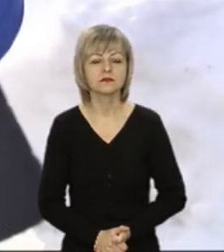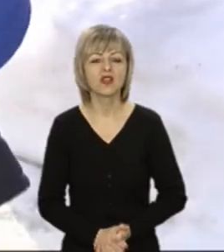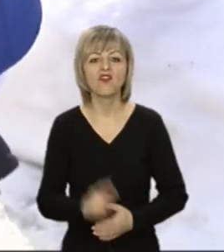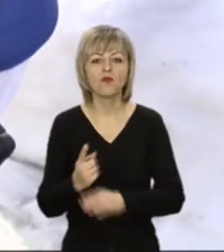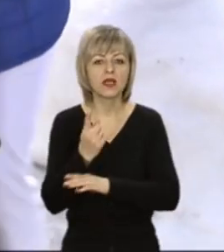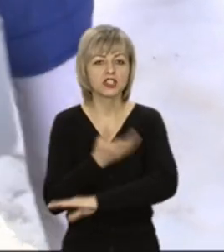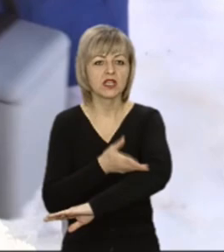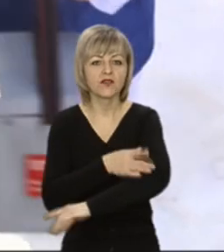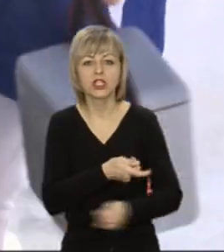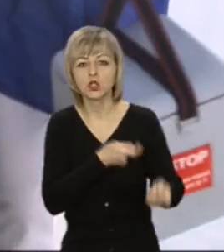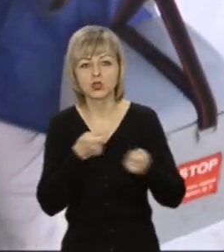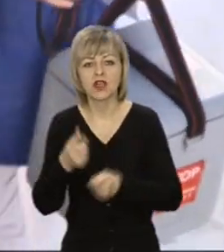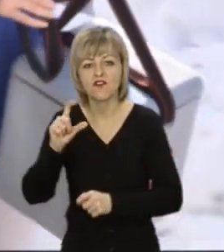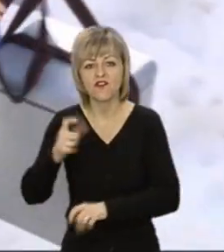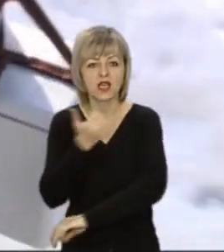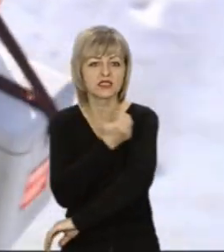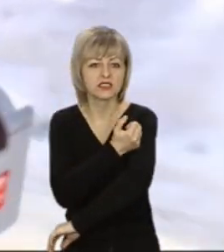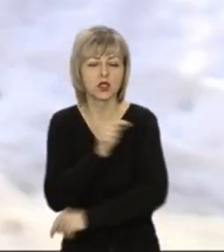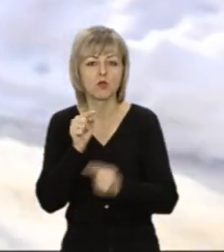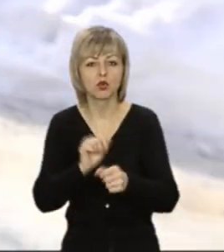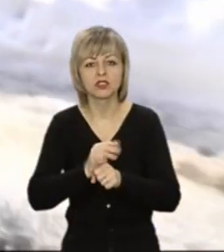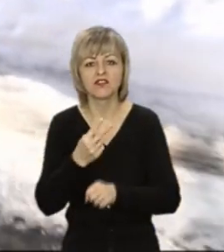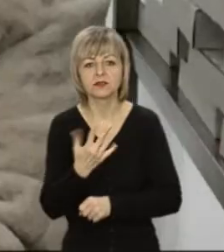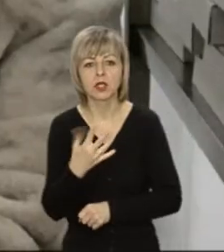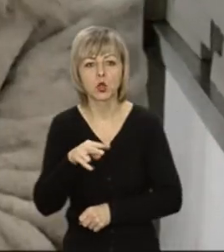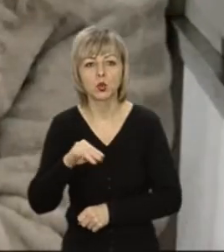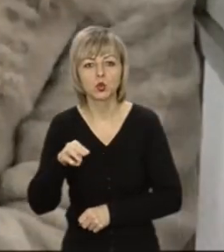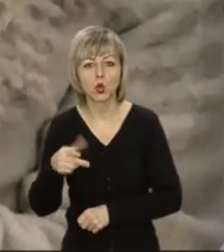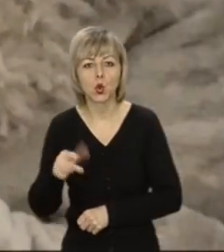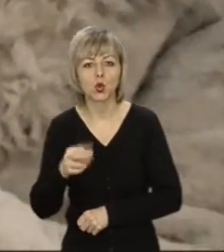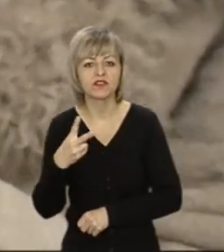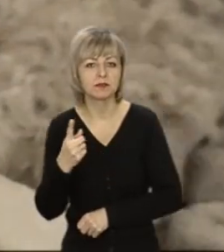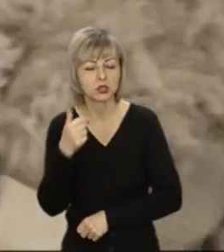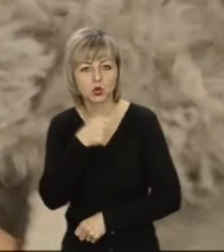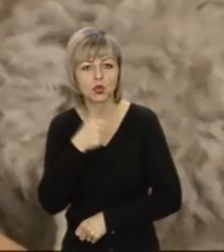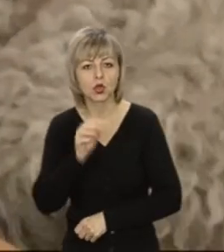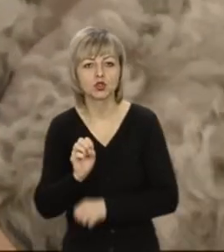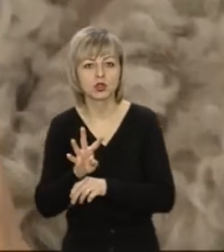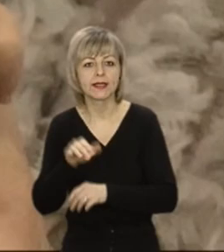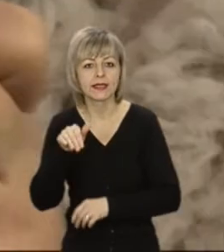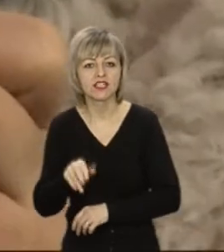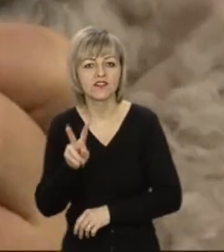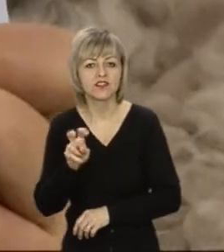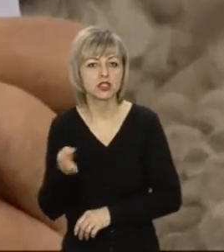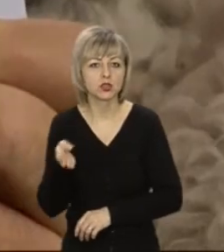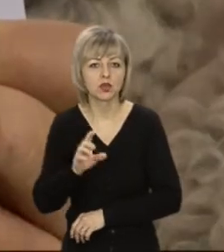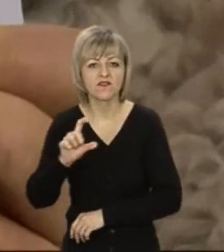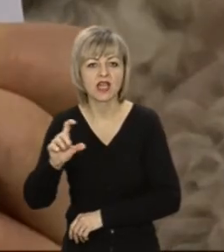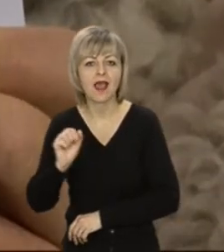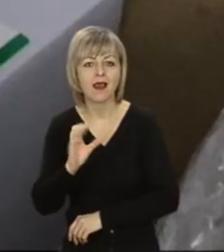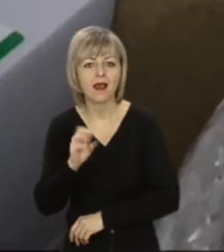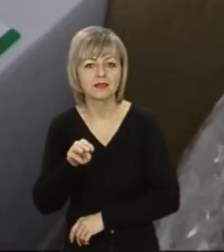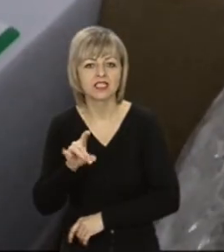Вперше на Волині доставили вакцину від коронавірусу 25 лютого 2021 року. 14 тисяч 200 доз вакцини